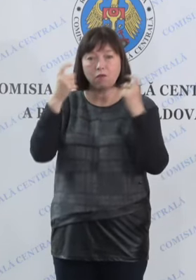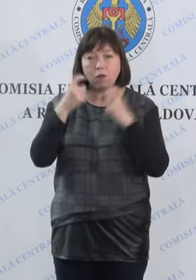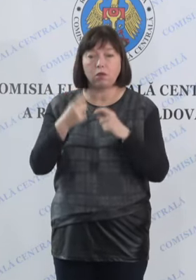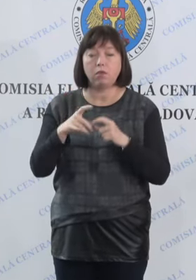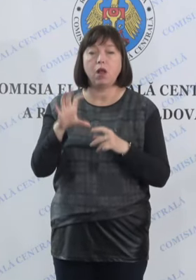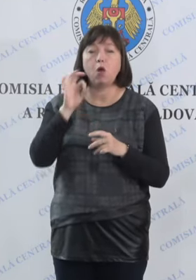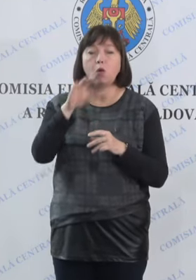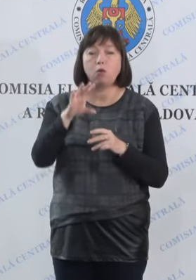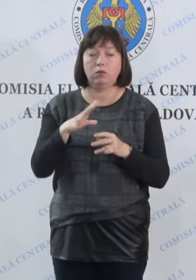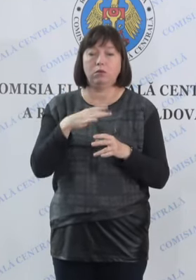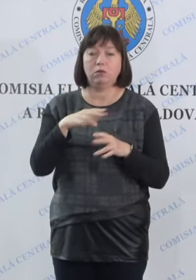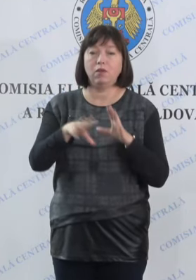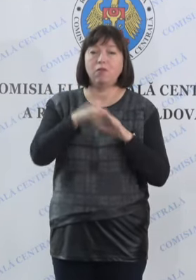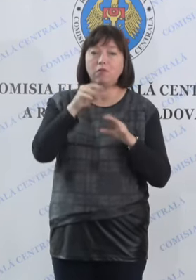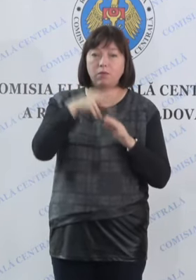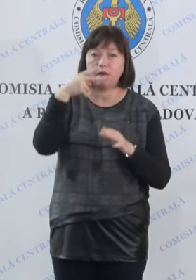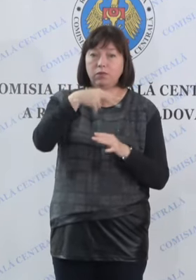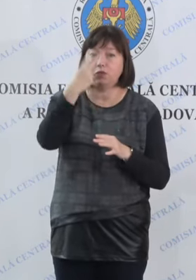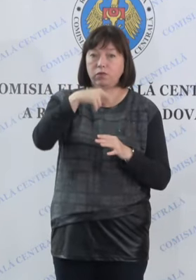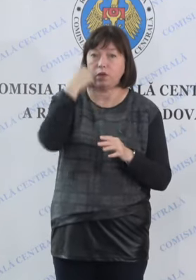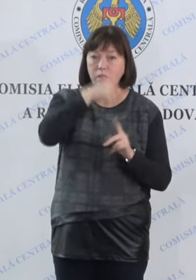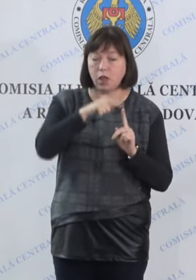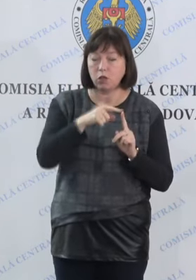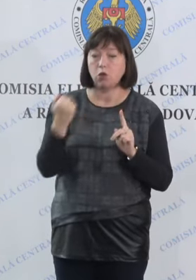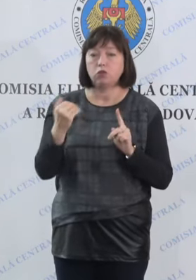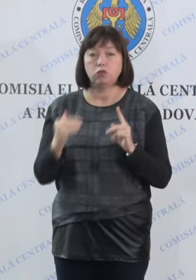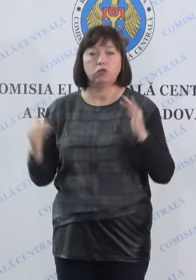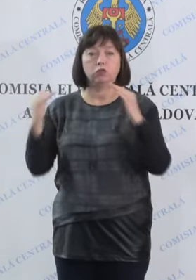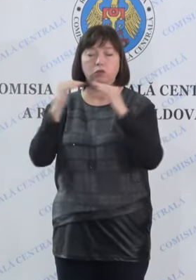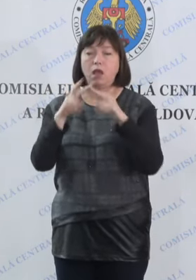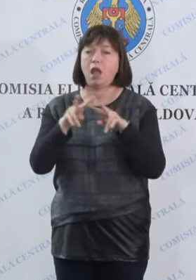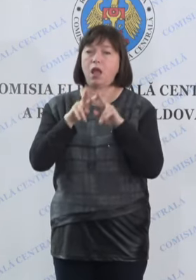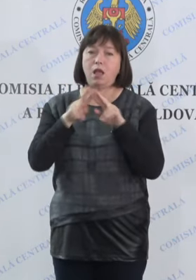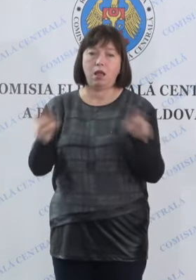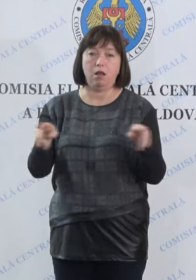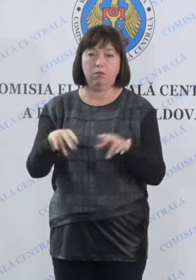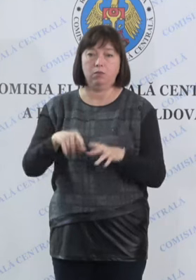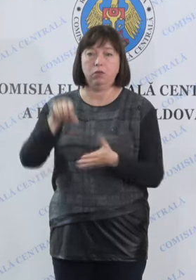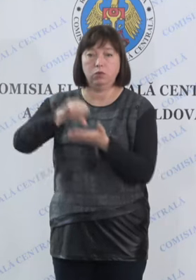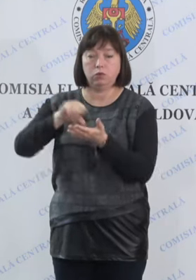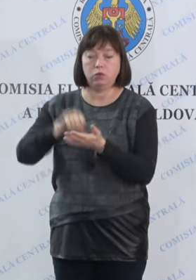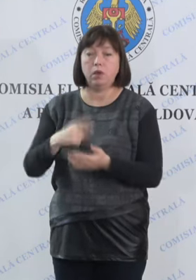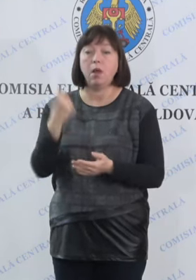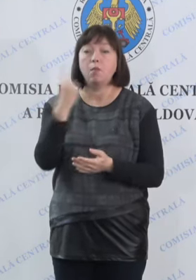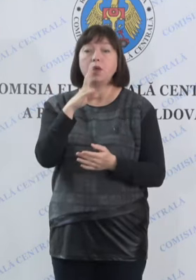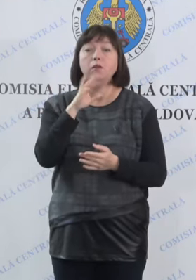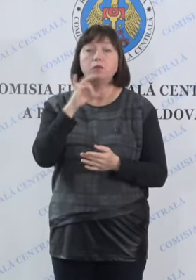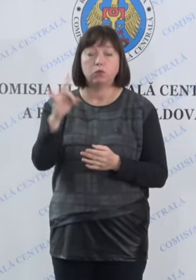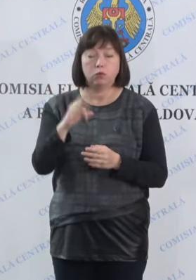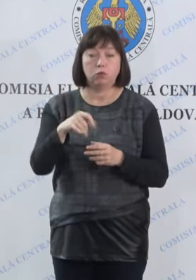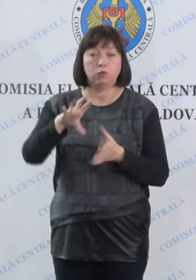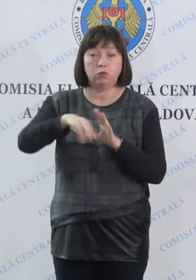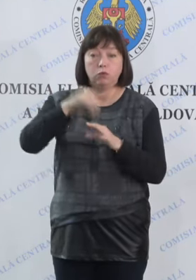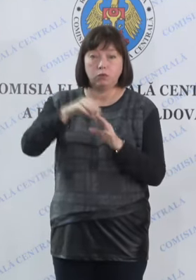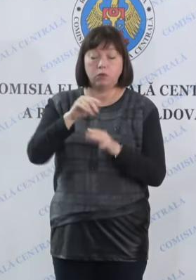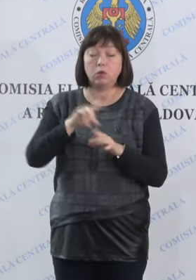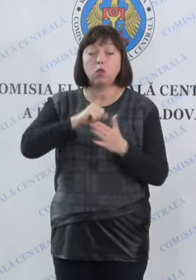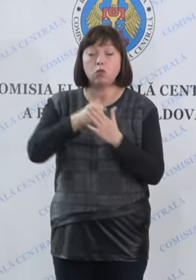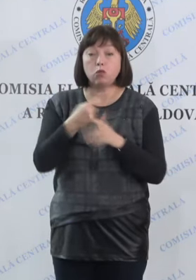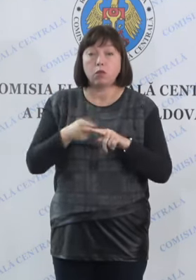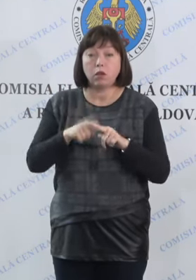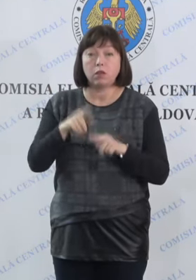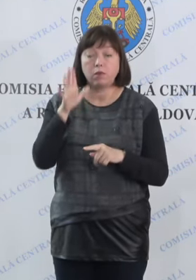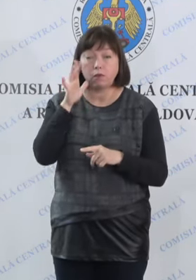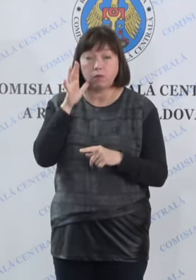prezidențial din 2020, atestăm o participare similară. În turul întâi de scrutin, până la această oră,